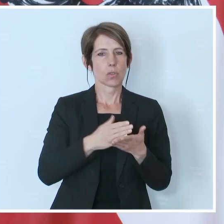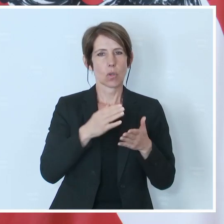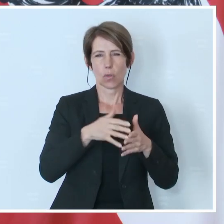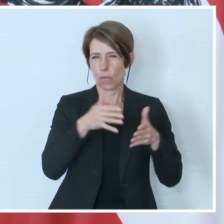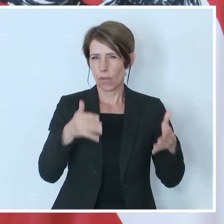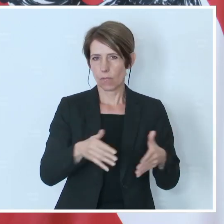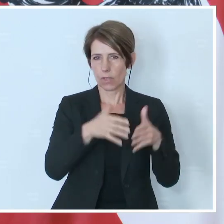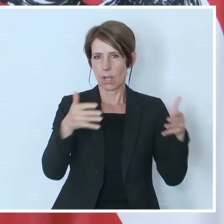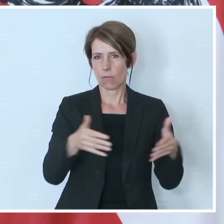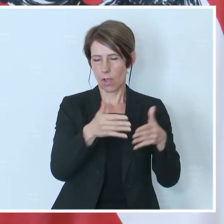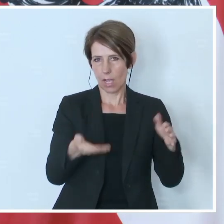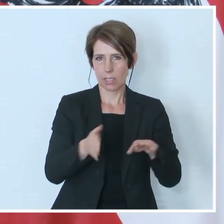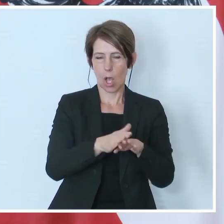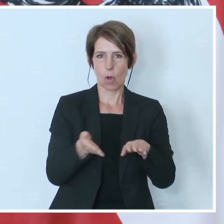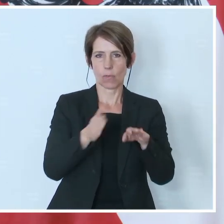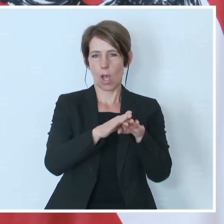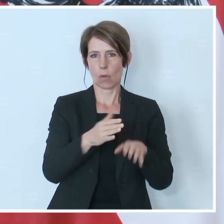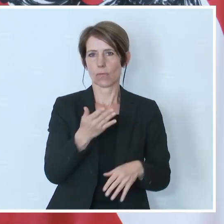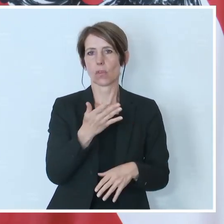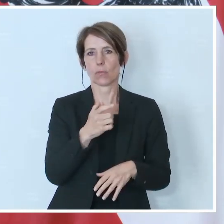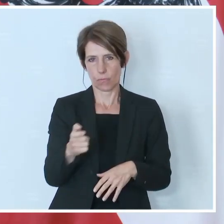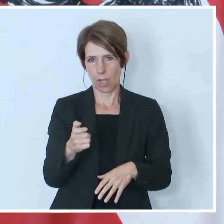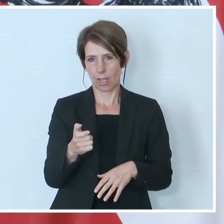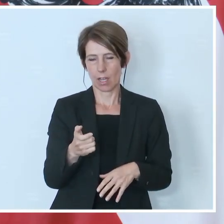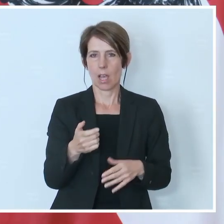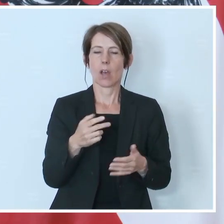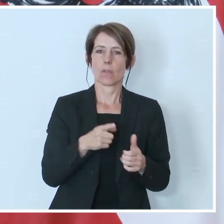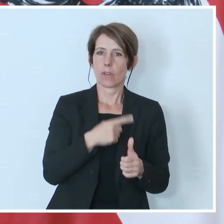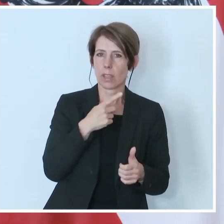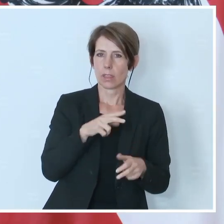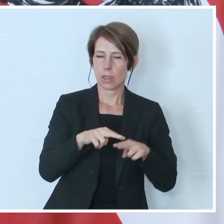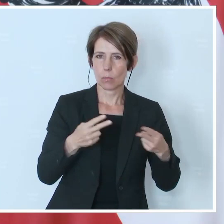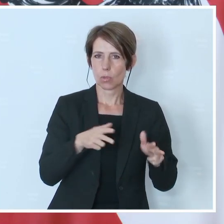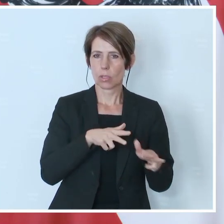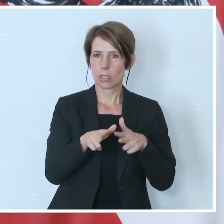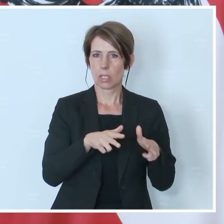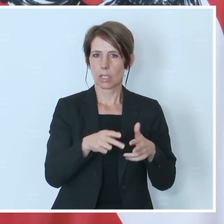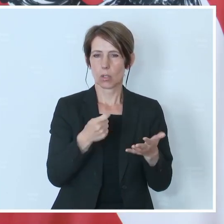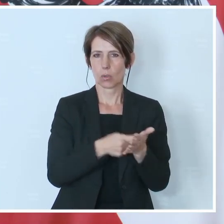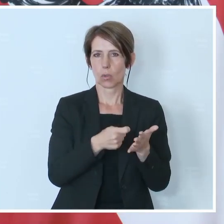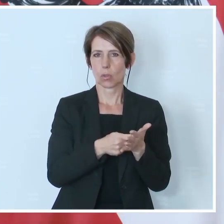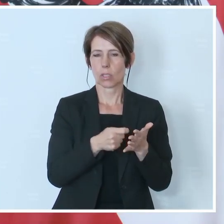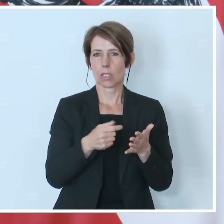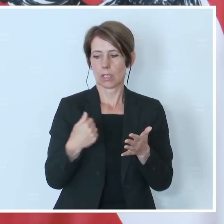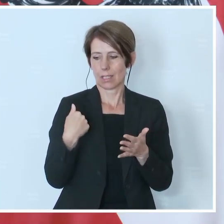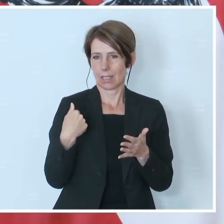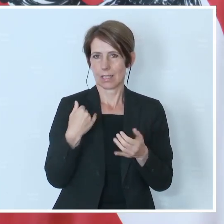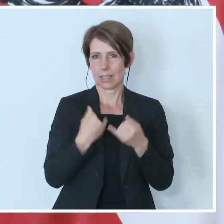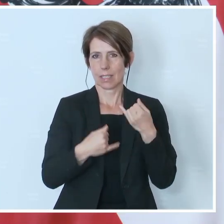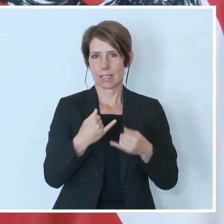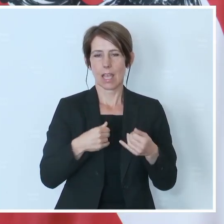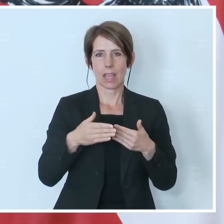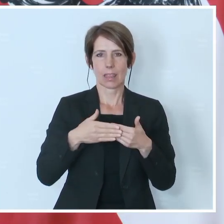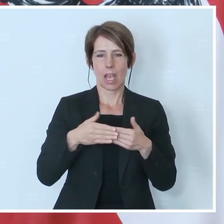Wahrheit verfünffacht, wenn wir die Dotierungen, die die Bundesregierung noch draufgelegt hat, anlässlich Nachbarinnota